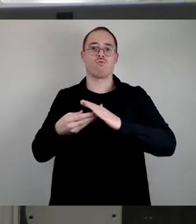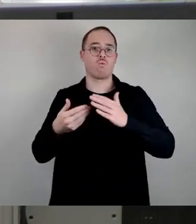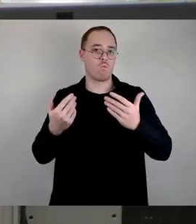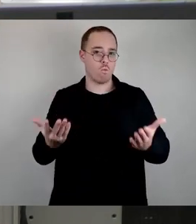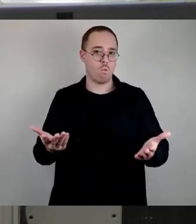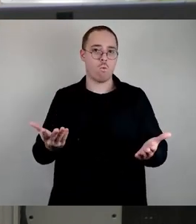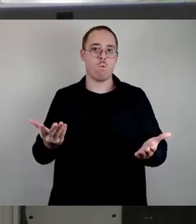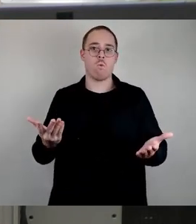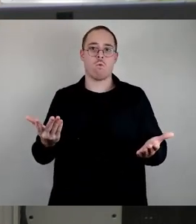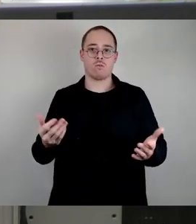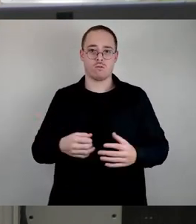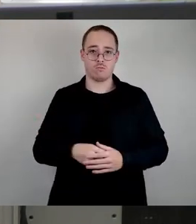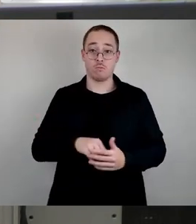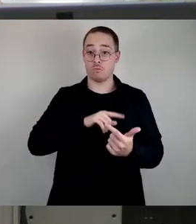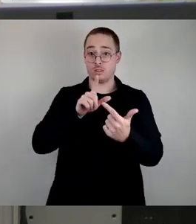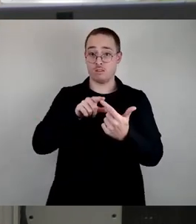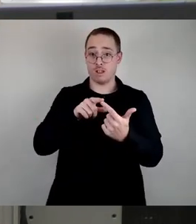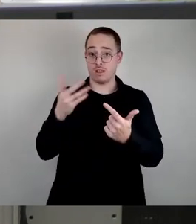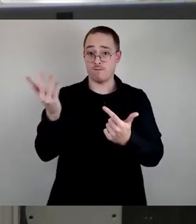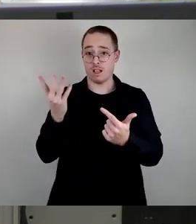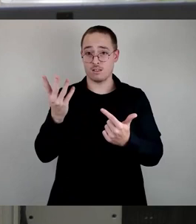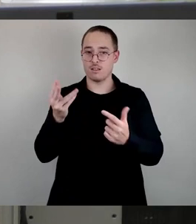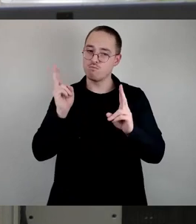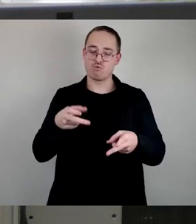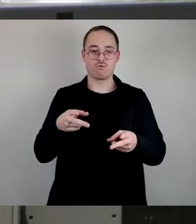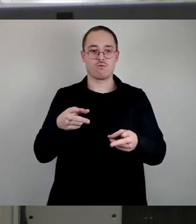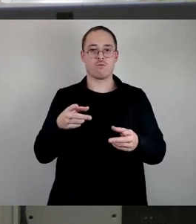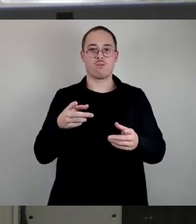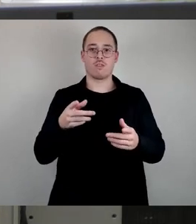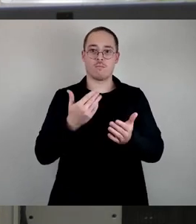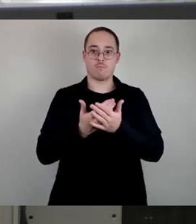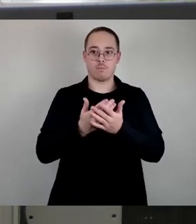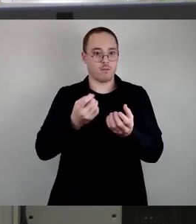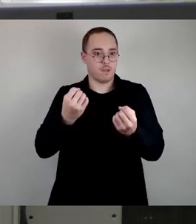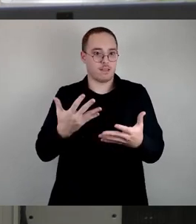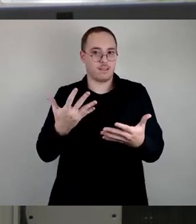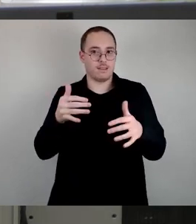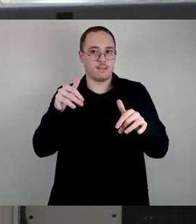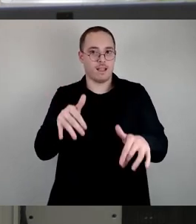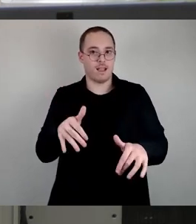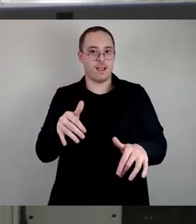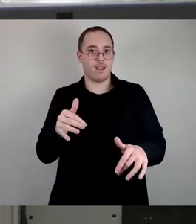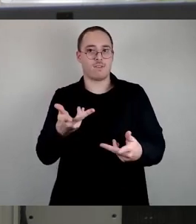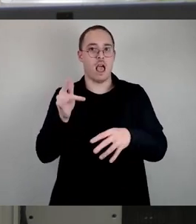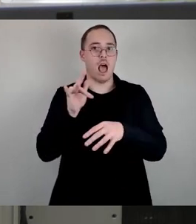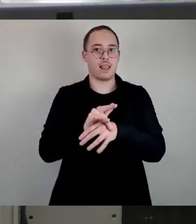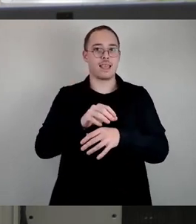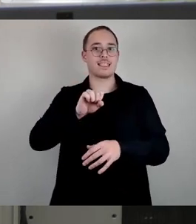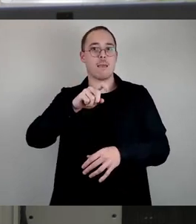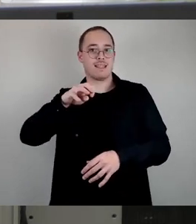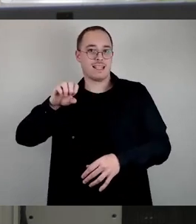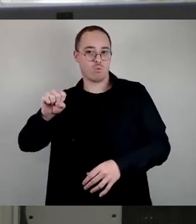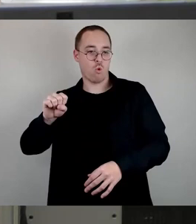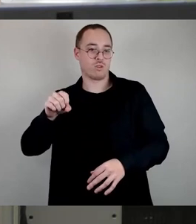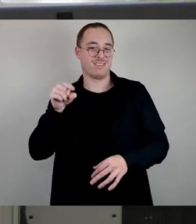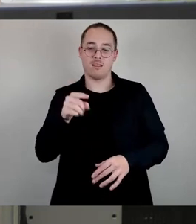Und das andere ist konsequent all das zu ahnden, was wir an Antisemitismus in unserer